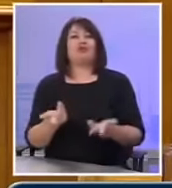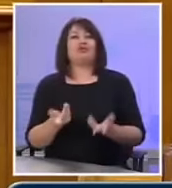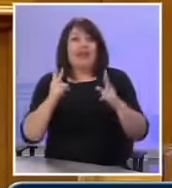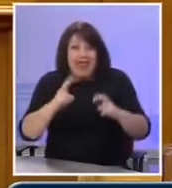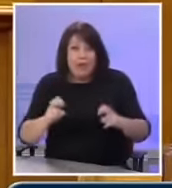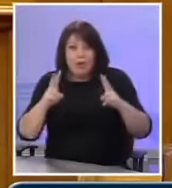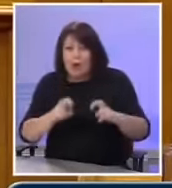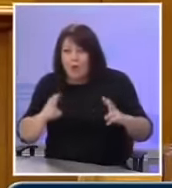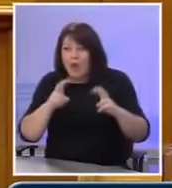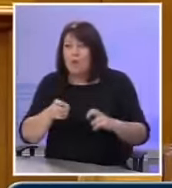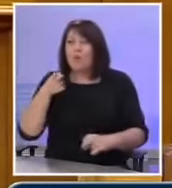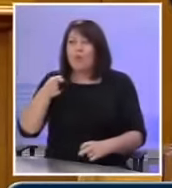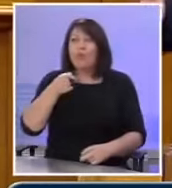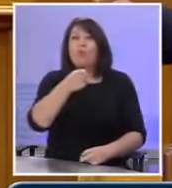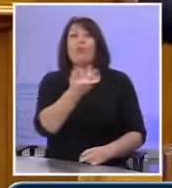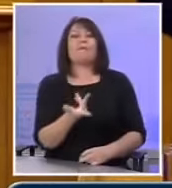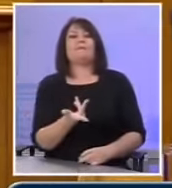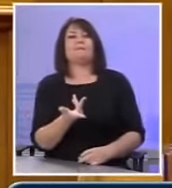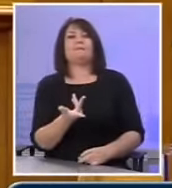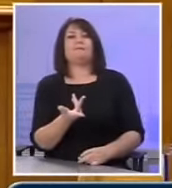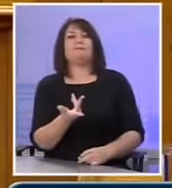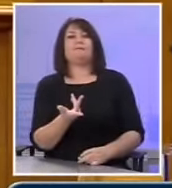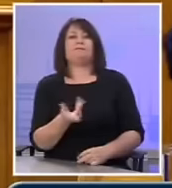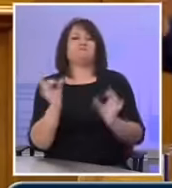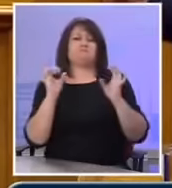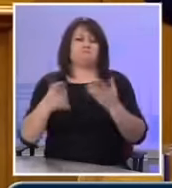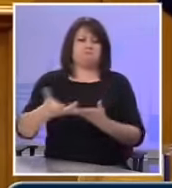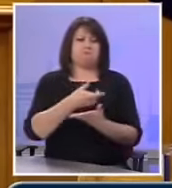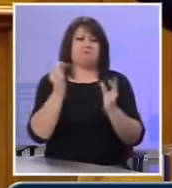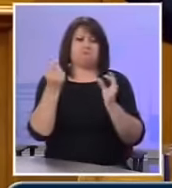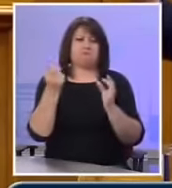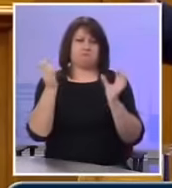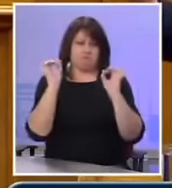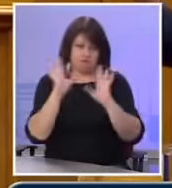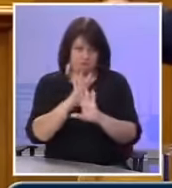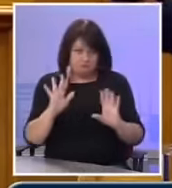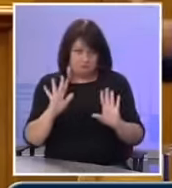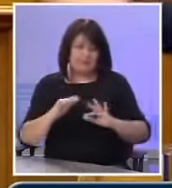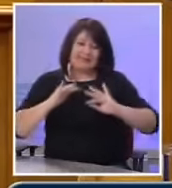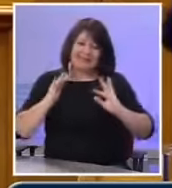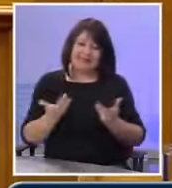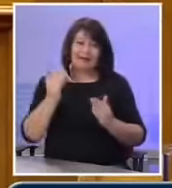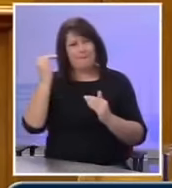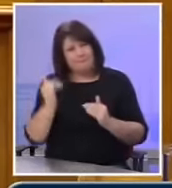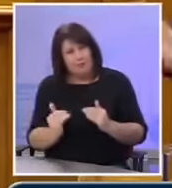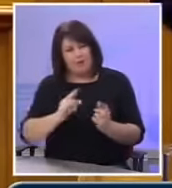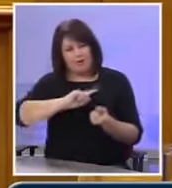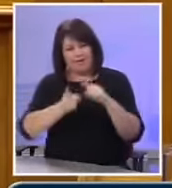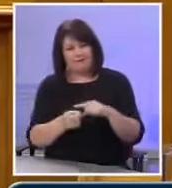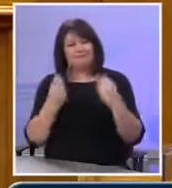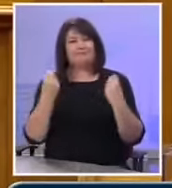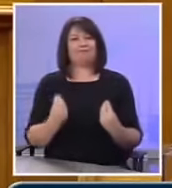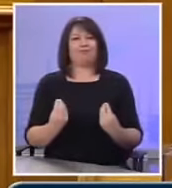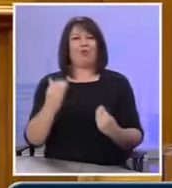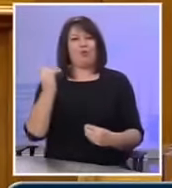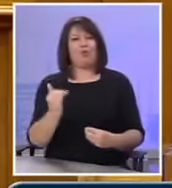πολύ θα κοιτάξεις μπορεί να το κάνεις τόσο πολύ που δεν θα πάρεις τα λεφτά ή μπορεί να το κάνεις το ανάποδο να είναι